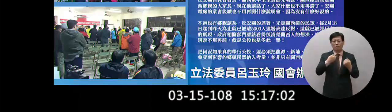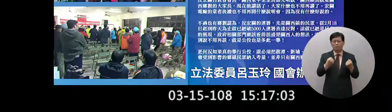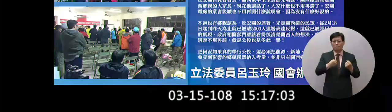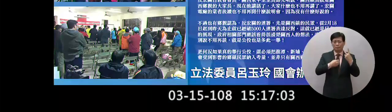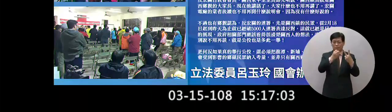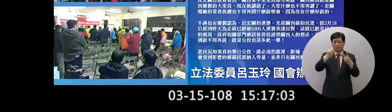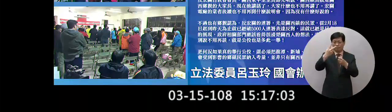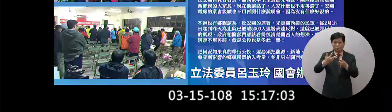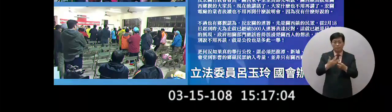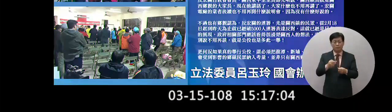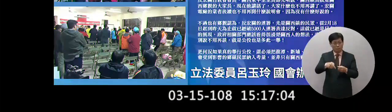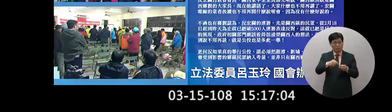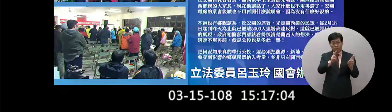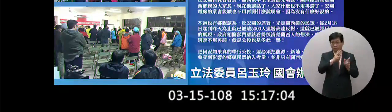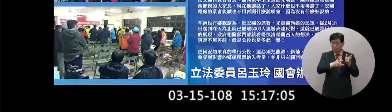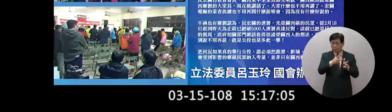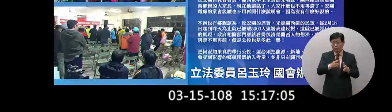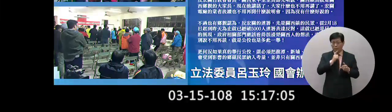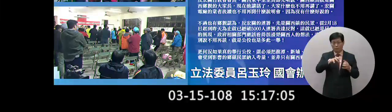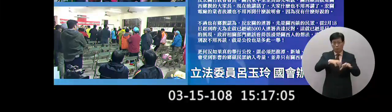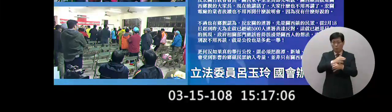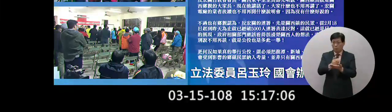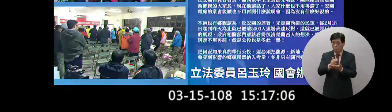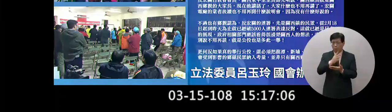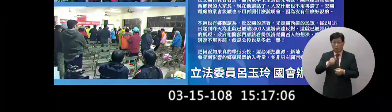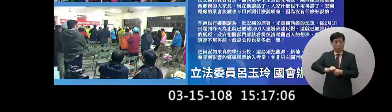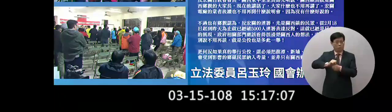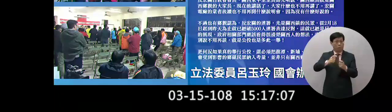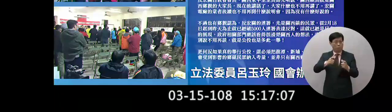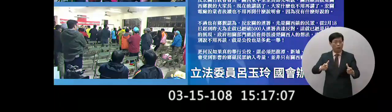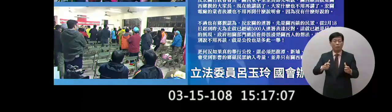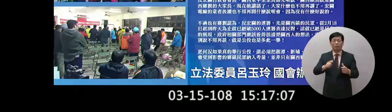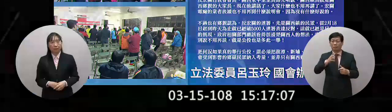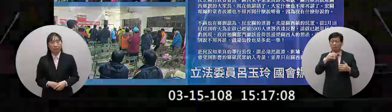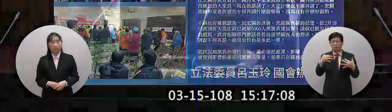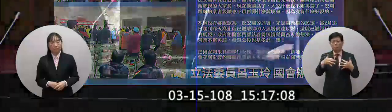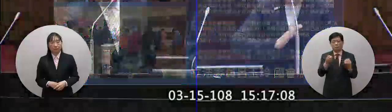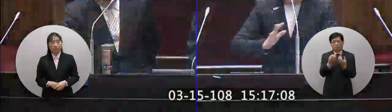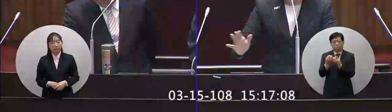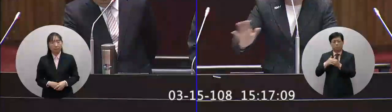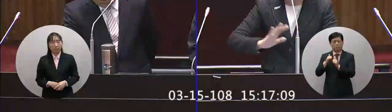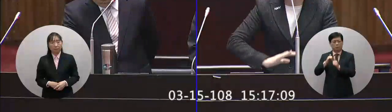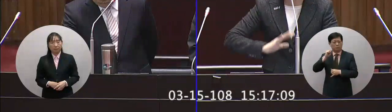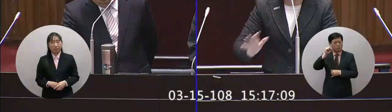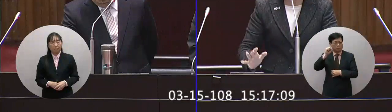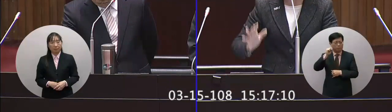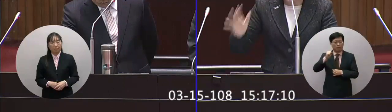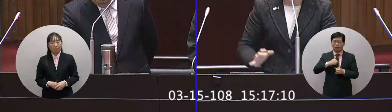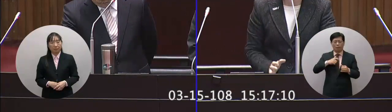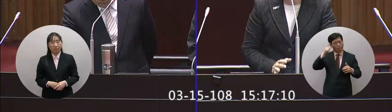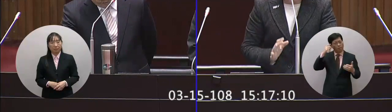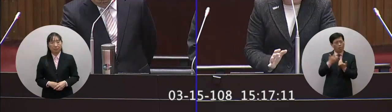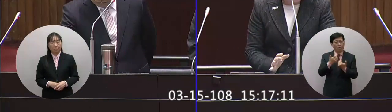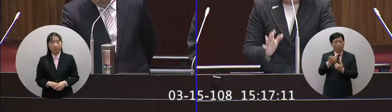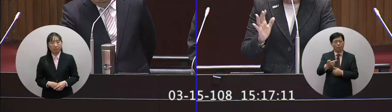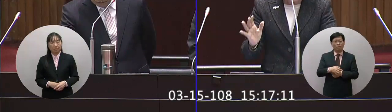7年的時候這個電廠還通過環評要增設但是爭議不斷民眾大家的反彈